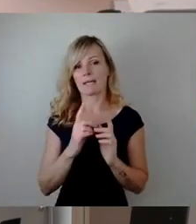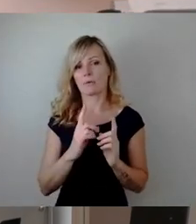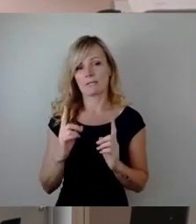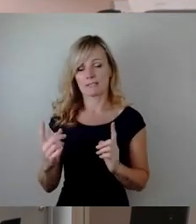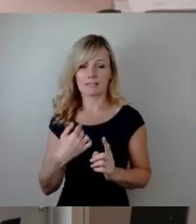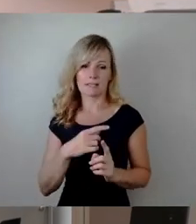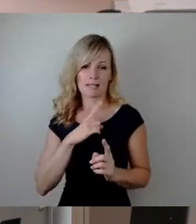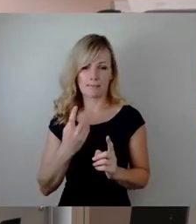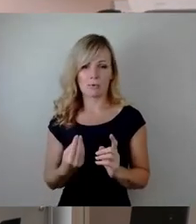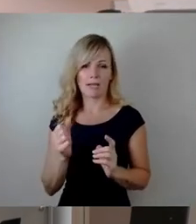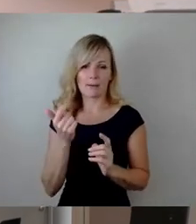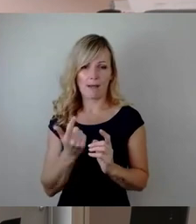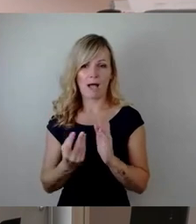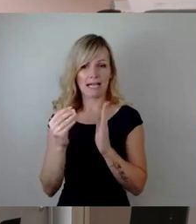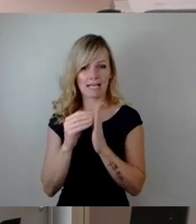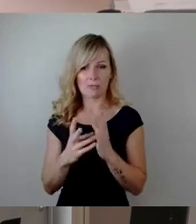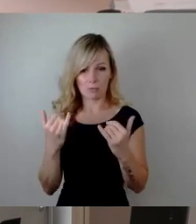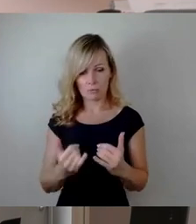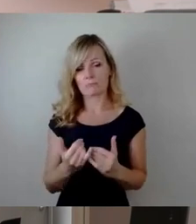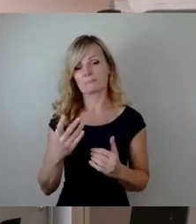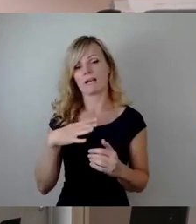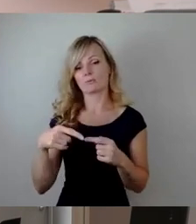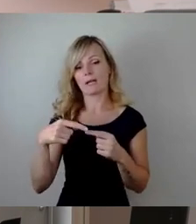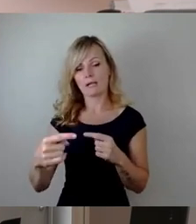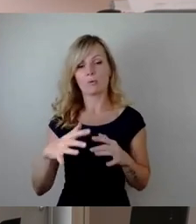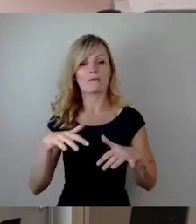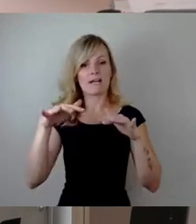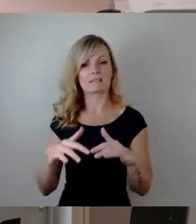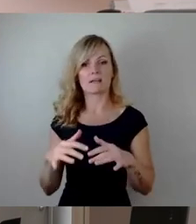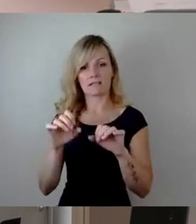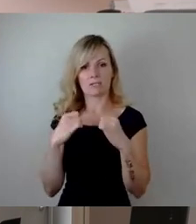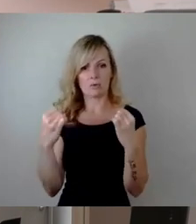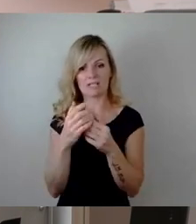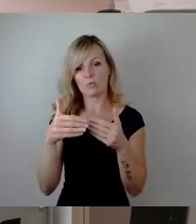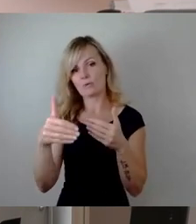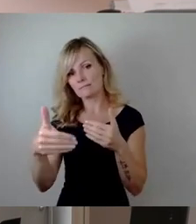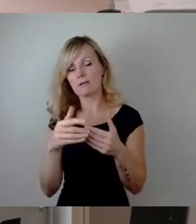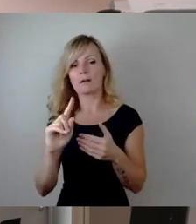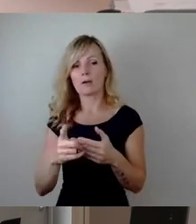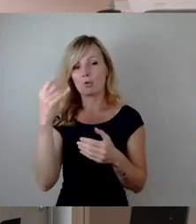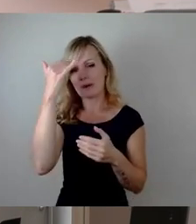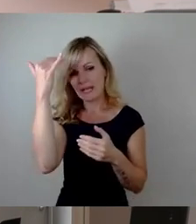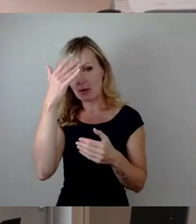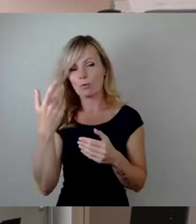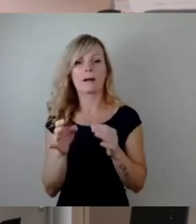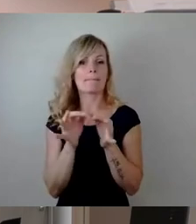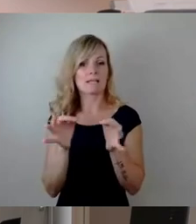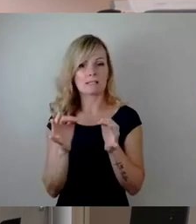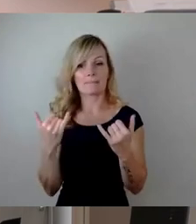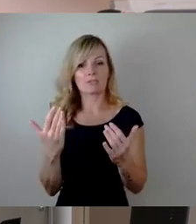aktuellen Hochwasserlage und zu den Überlegungen und Maßnahmen, die im Hintergrund laufen.